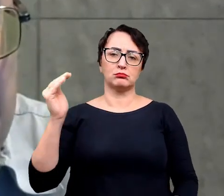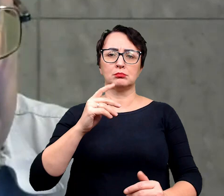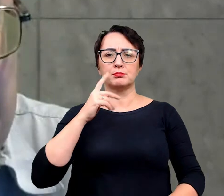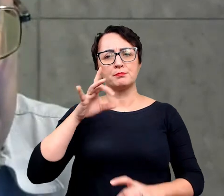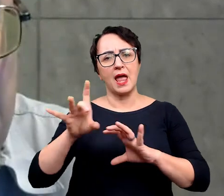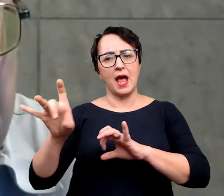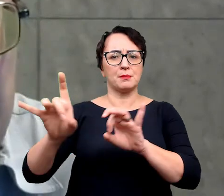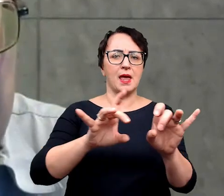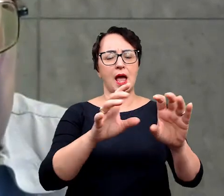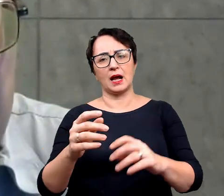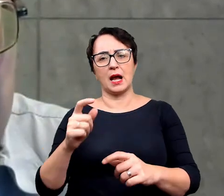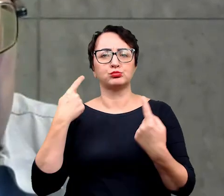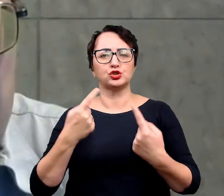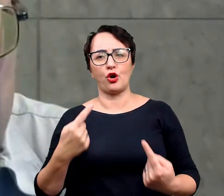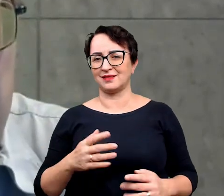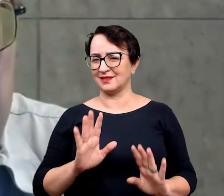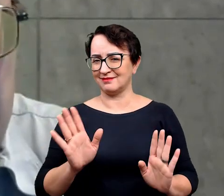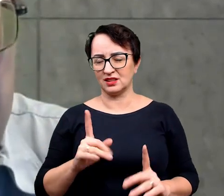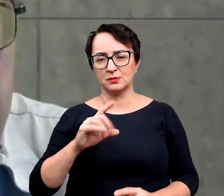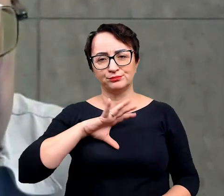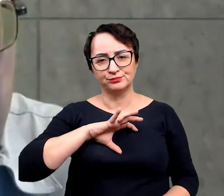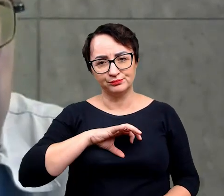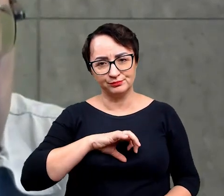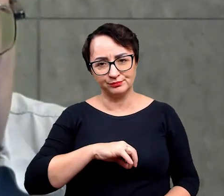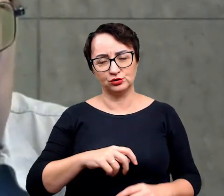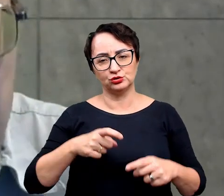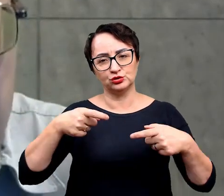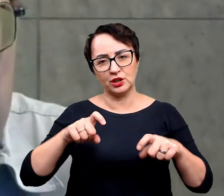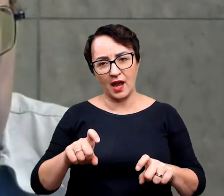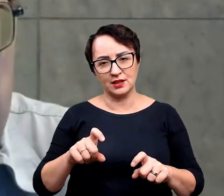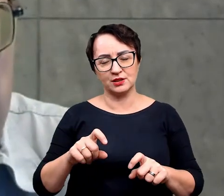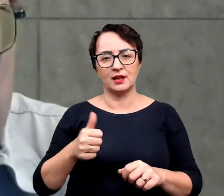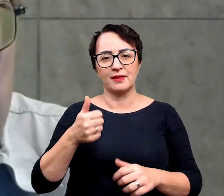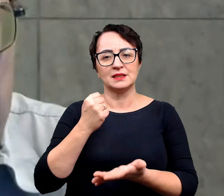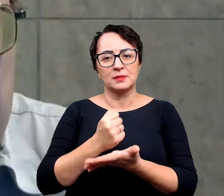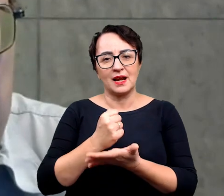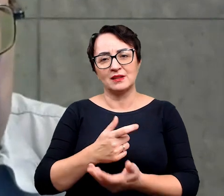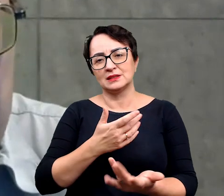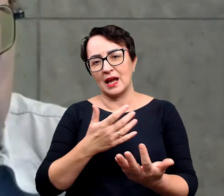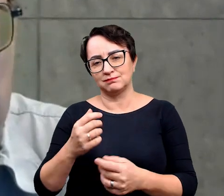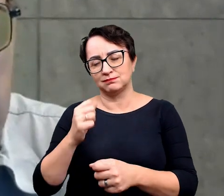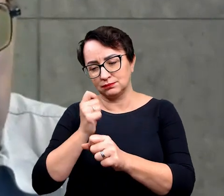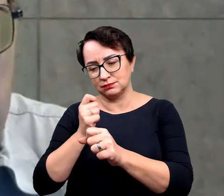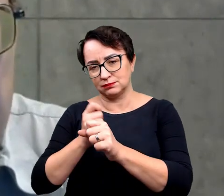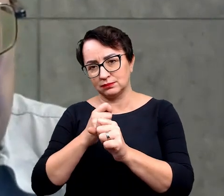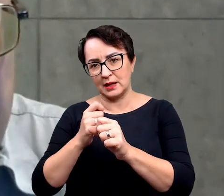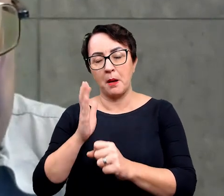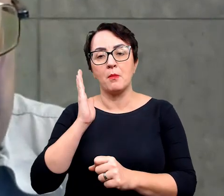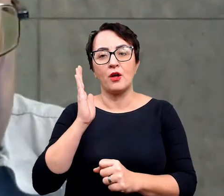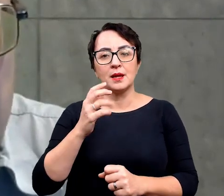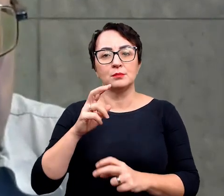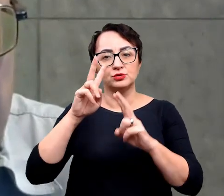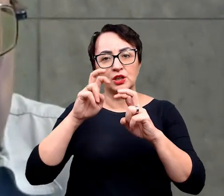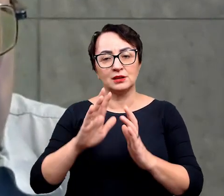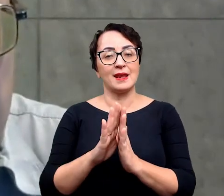miejscach, tylko no to trzeba żmudnie siedzieć nad jedną, jedną sprawą, no potem no kwestia